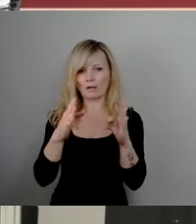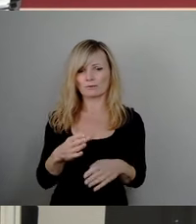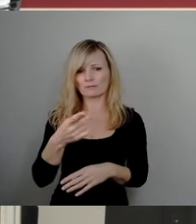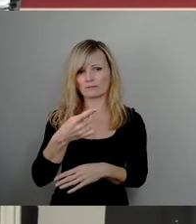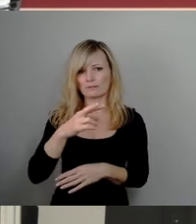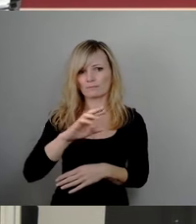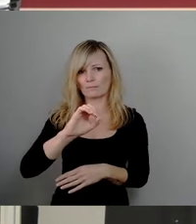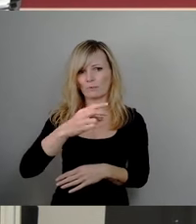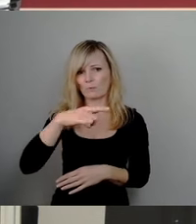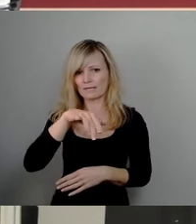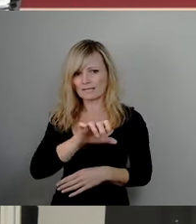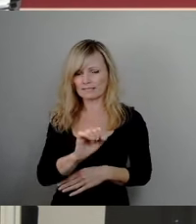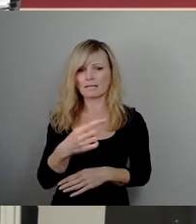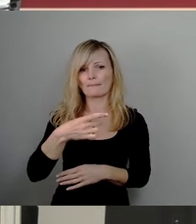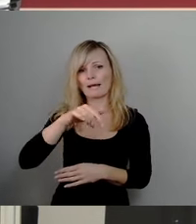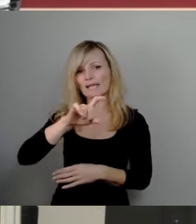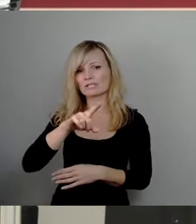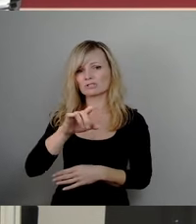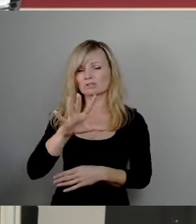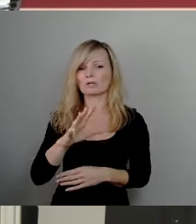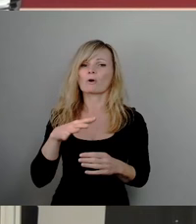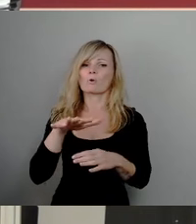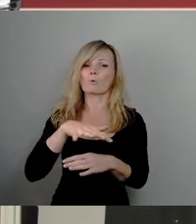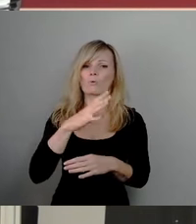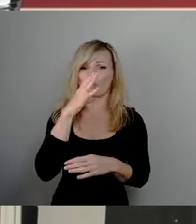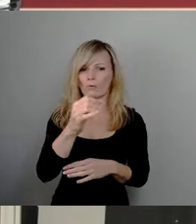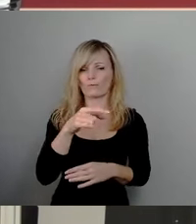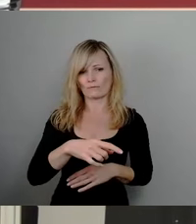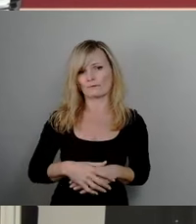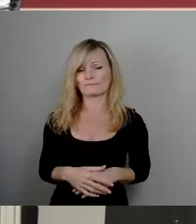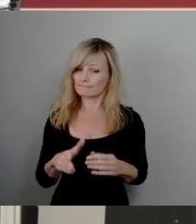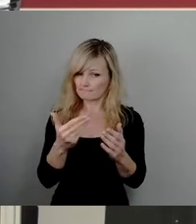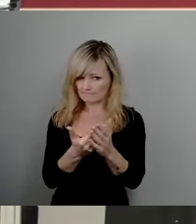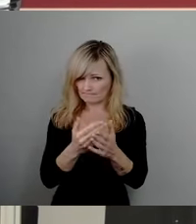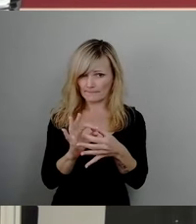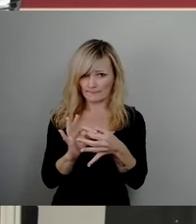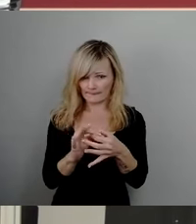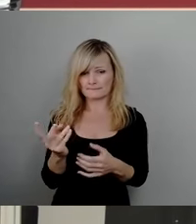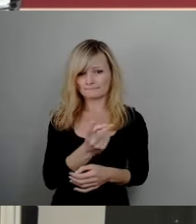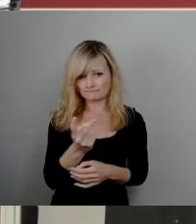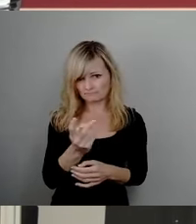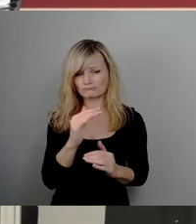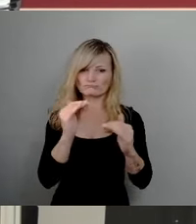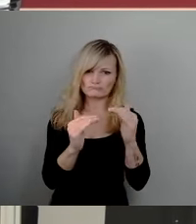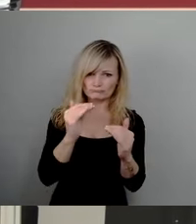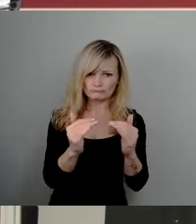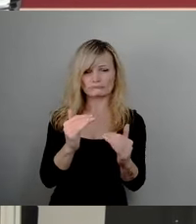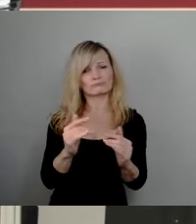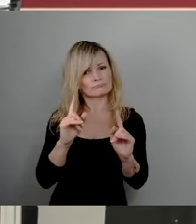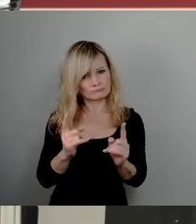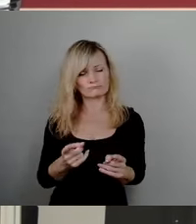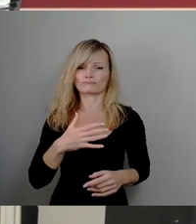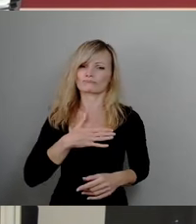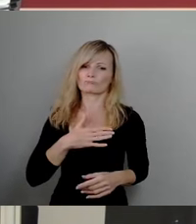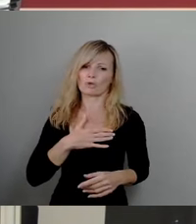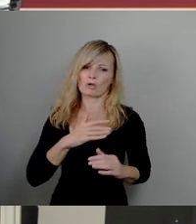Anpassung der Eintrittspreise und Entgelte, ebenso wie die Erweiterung der Entgelte für das Bürgerhaus, bewegten sich im absolut notwendigen und moderaten Rahmen.